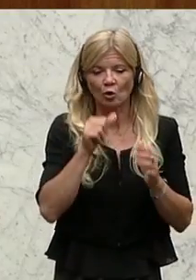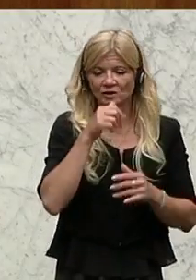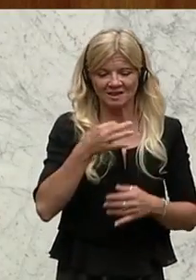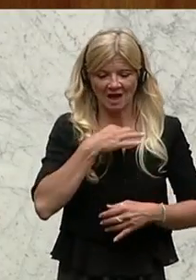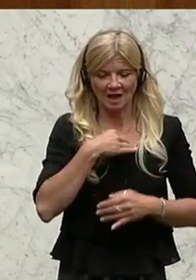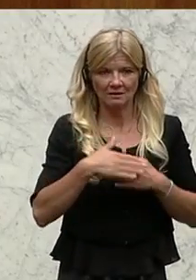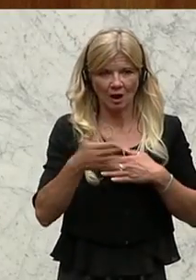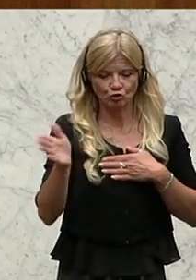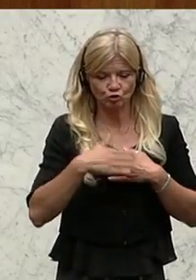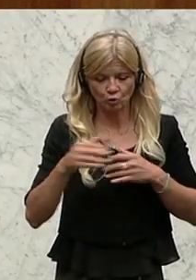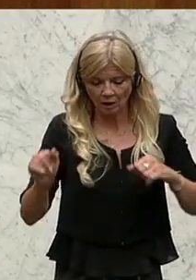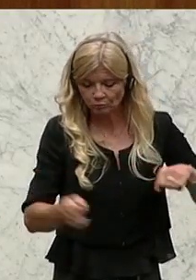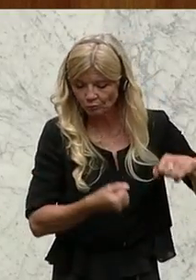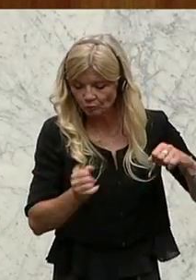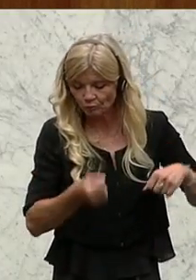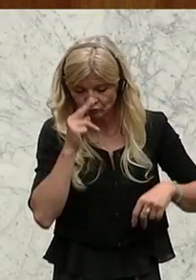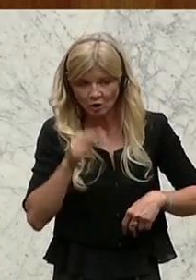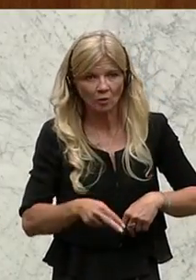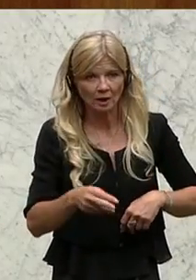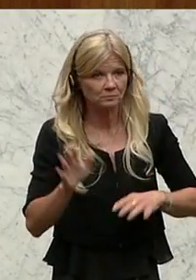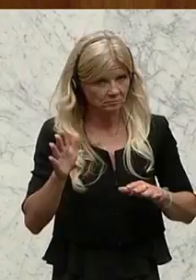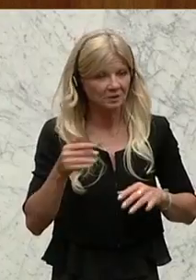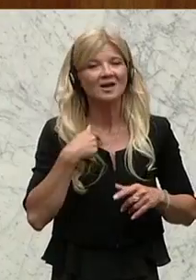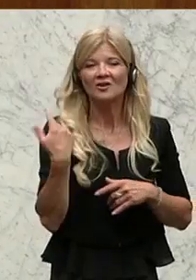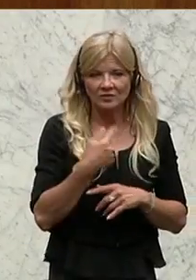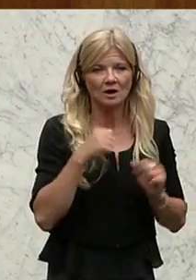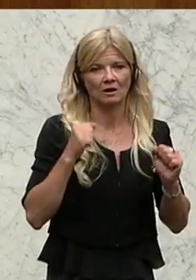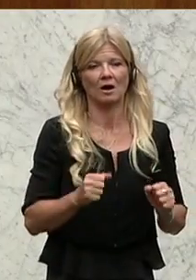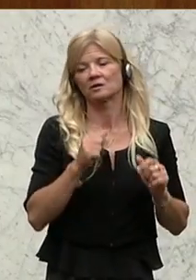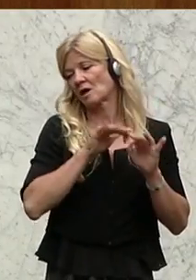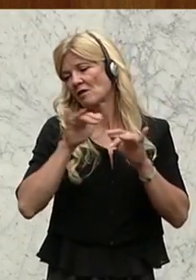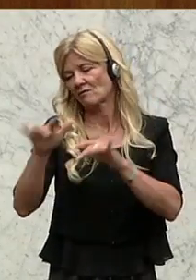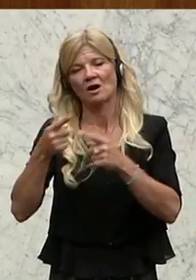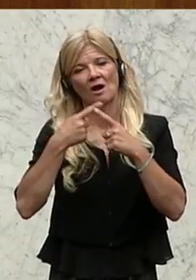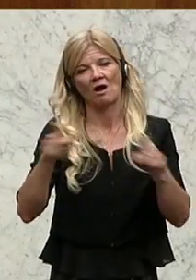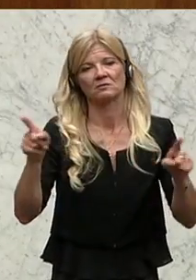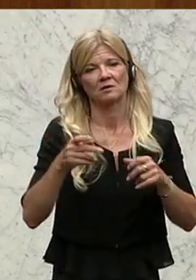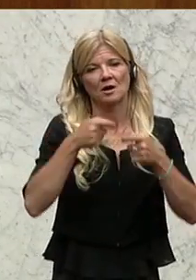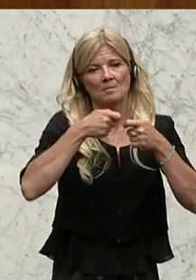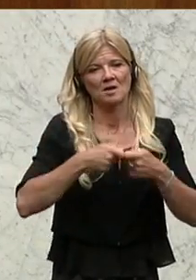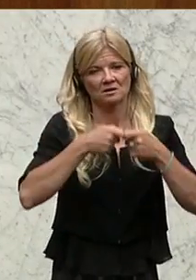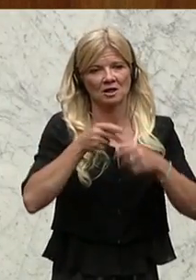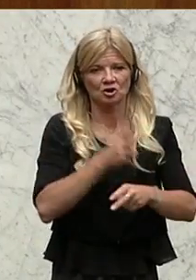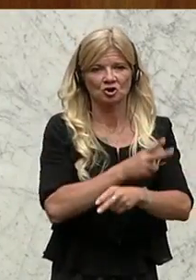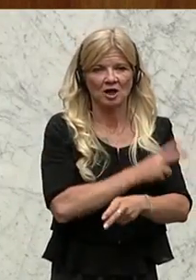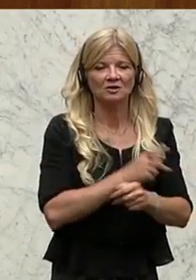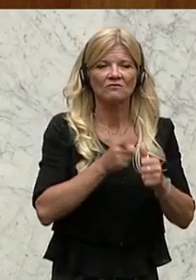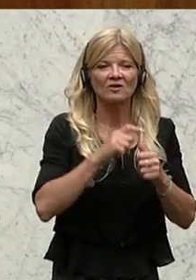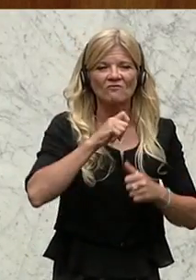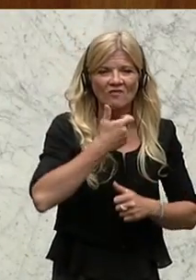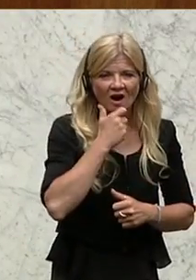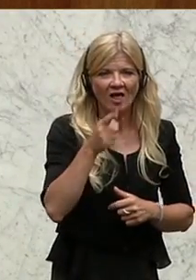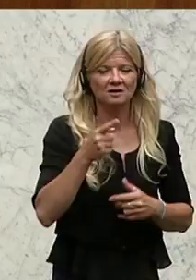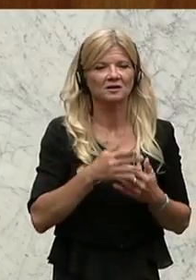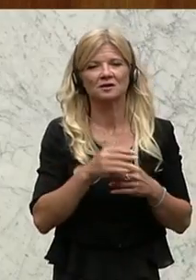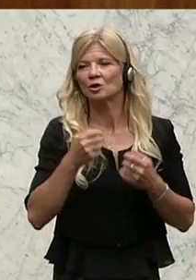kehren zu müssen, auf andere Mitgliedstaaten einwirken zu können, veraltete und unsichere Reaktoren frühzeitig vom Netz zu nehmen und